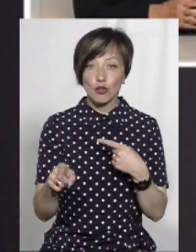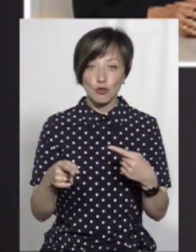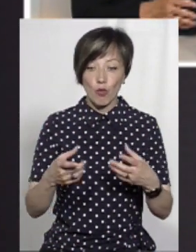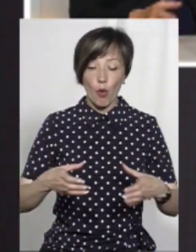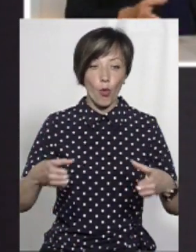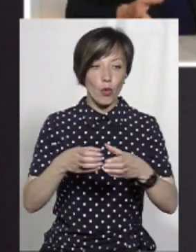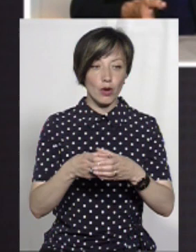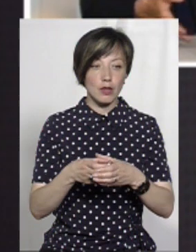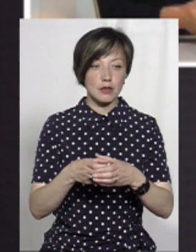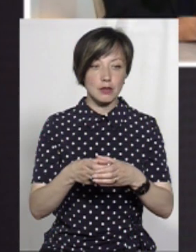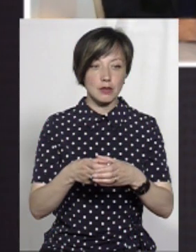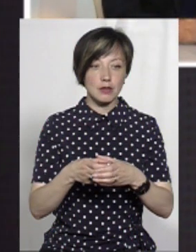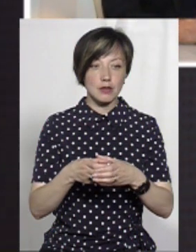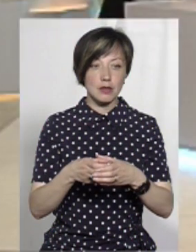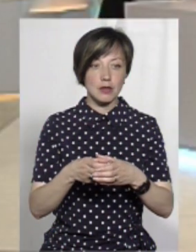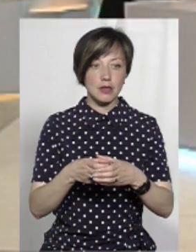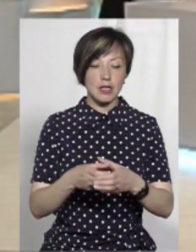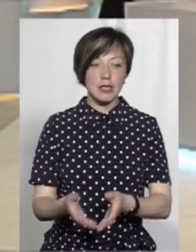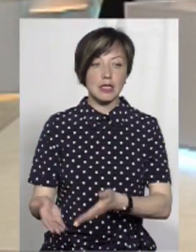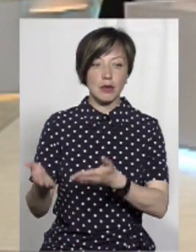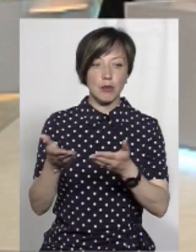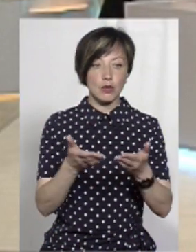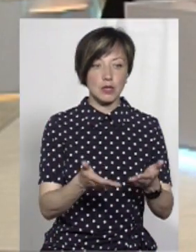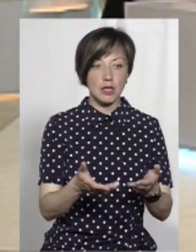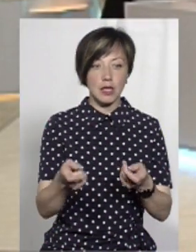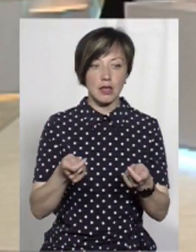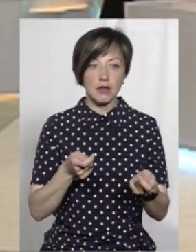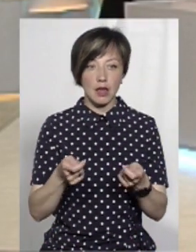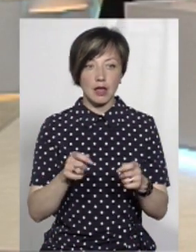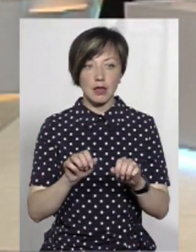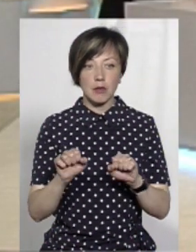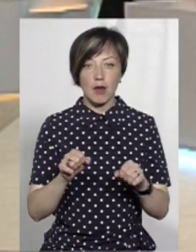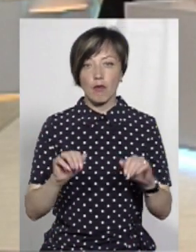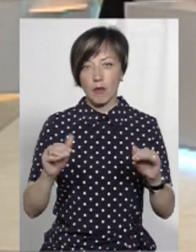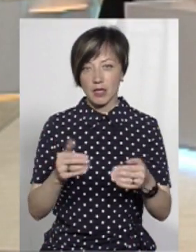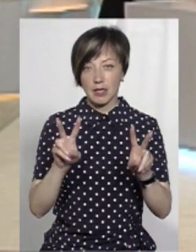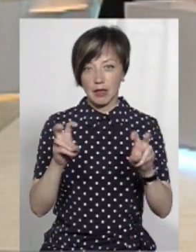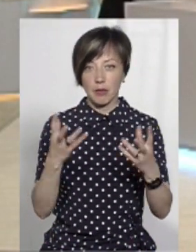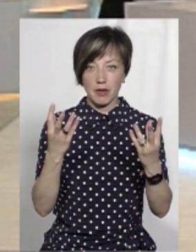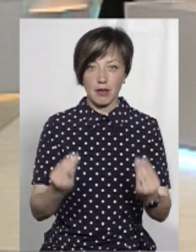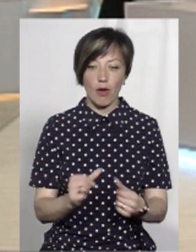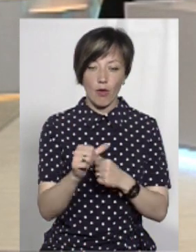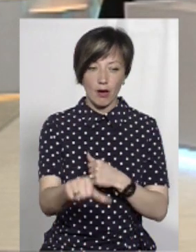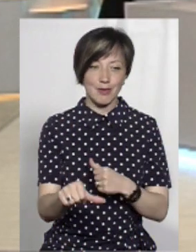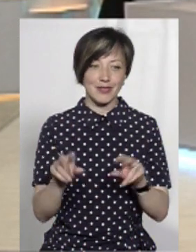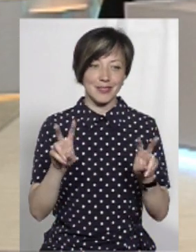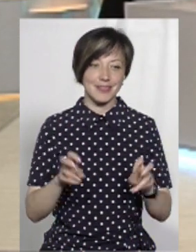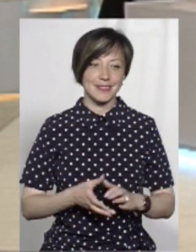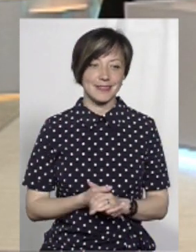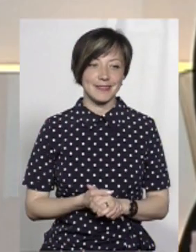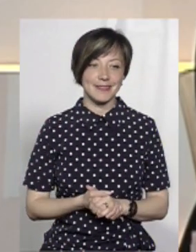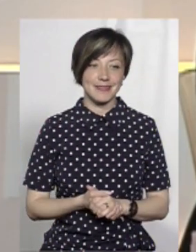колі, коли ми запросили би і керівника Департамента. в наших теми дня ми можемо поговорити окремо на цю тему.